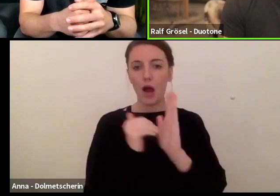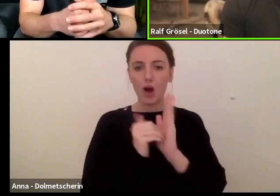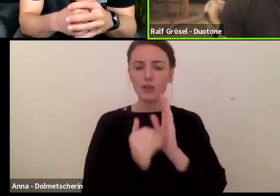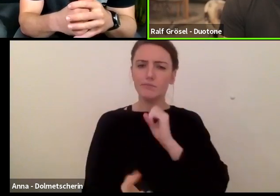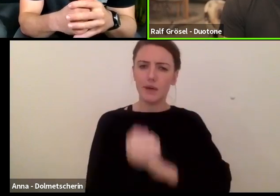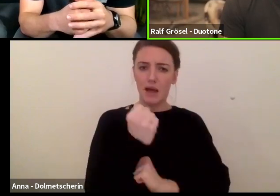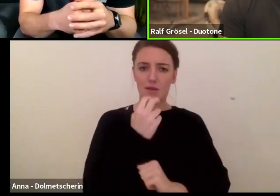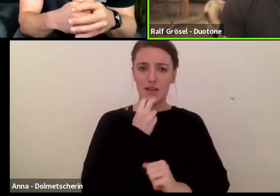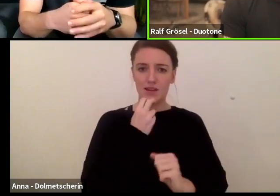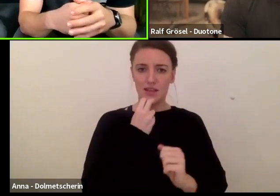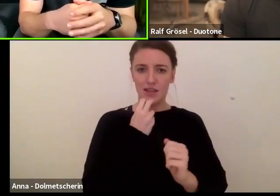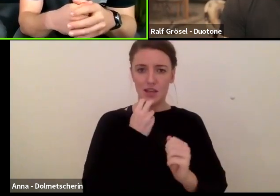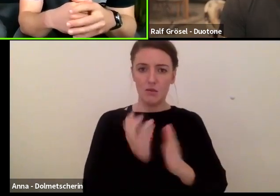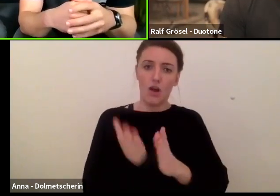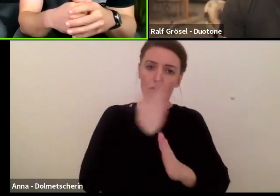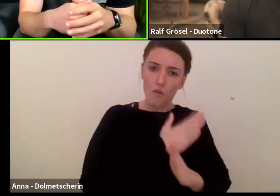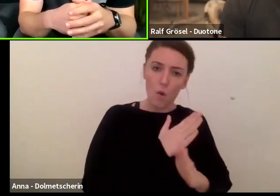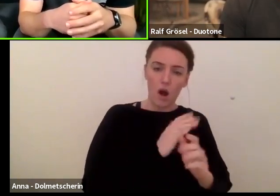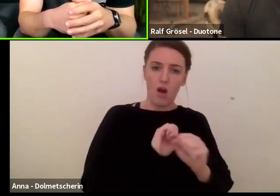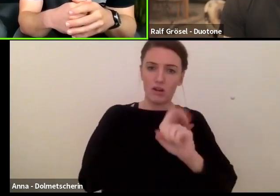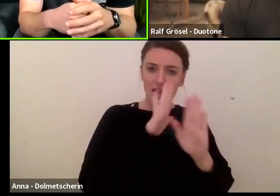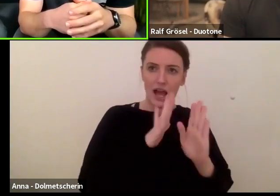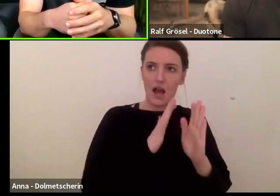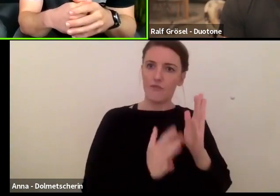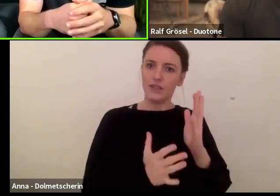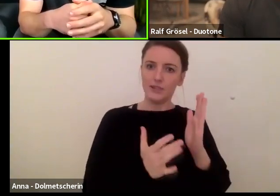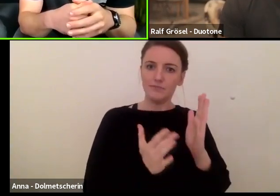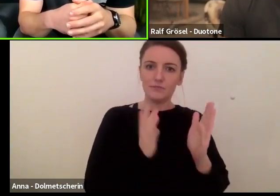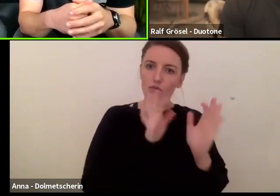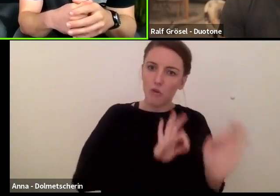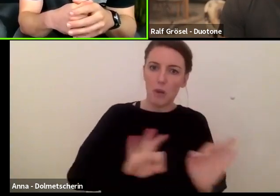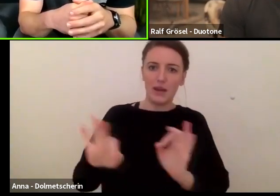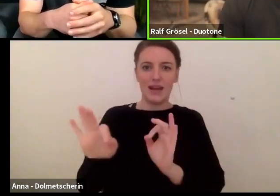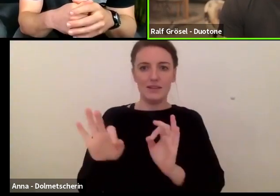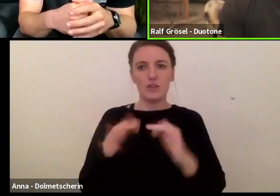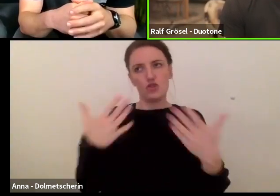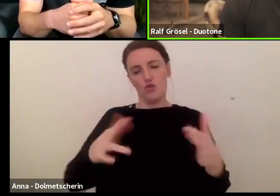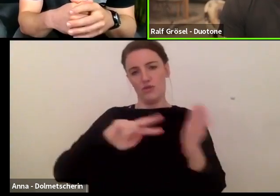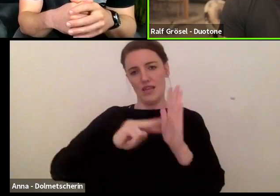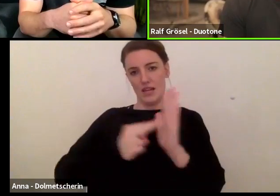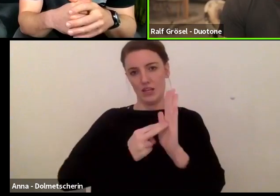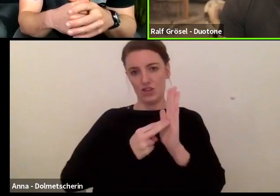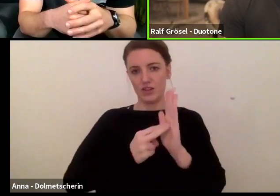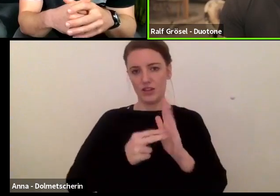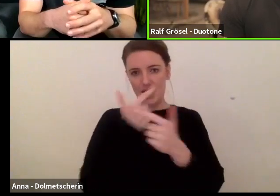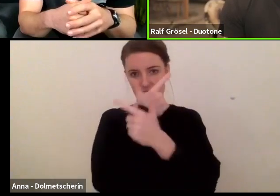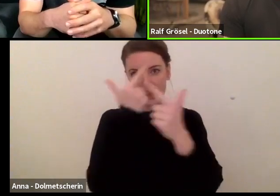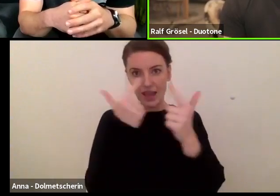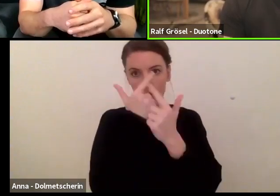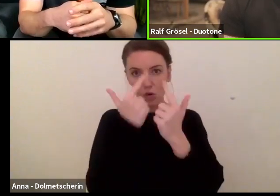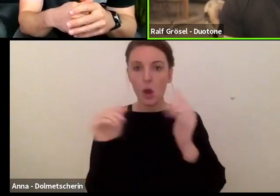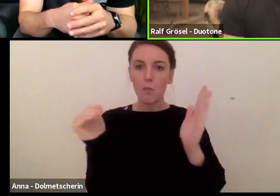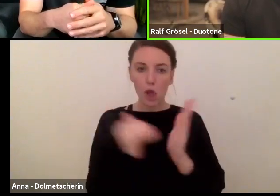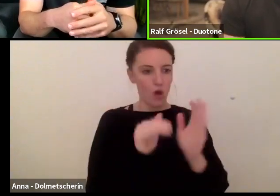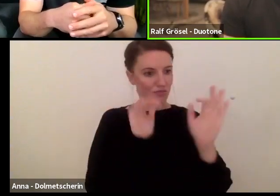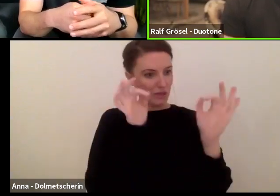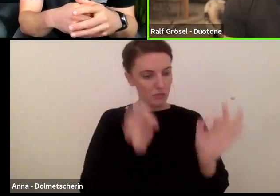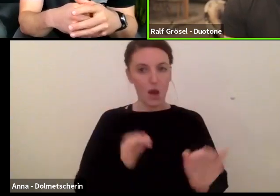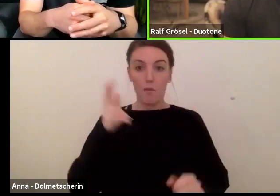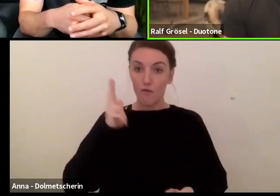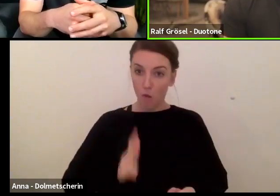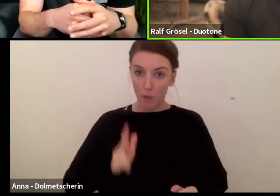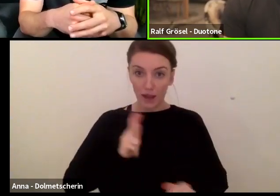bepowern kann. Das ist die technische Erklärung. Das sind die Variablen, die du benötigst, um so hoch zu springen. Aber du siehst die